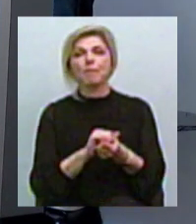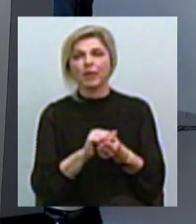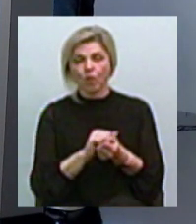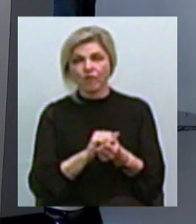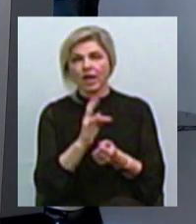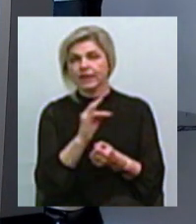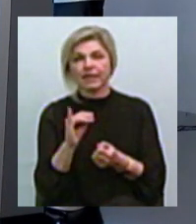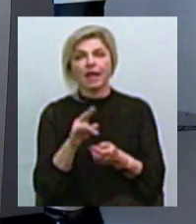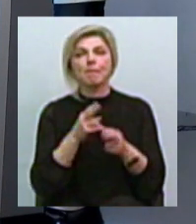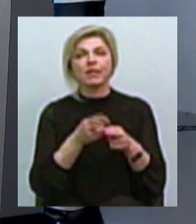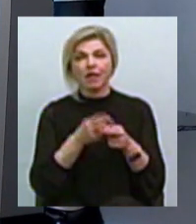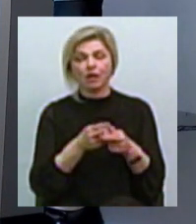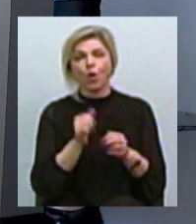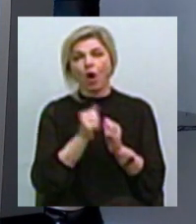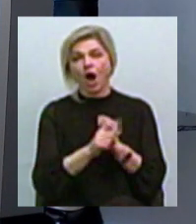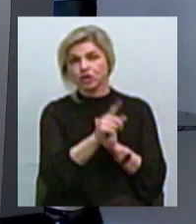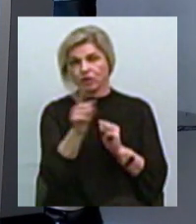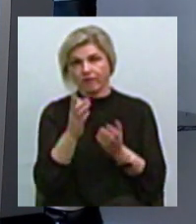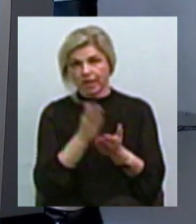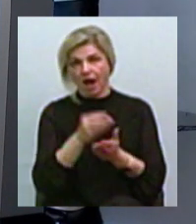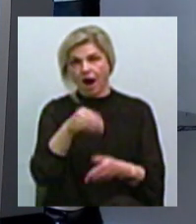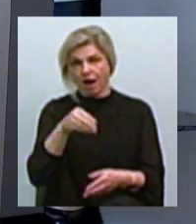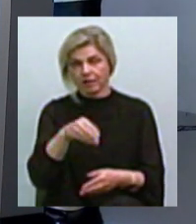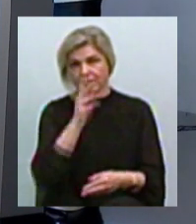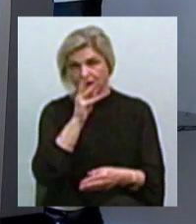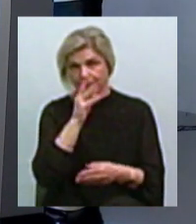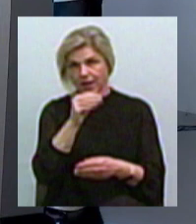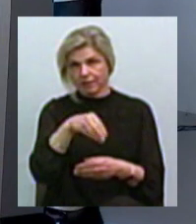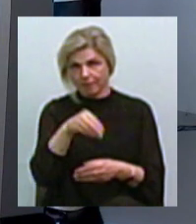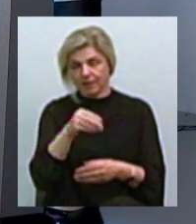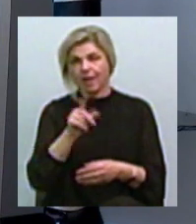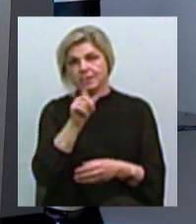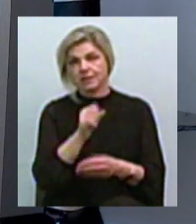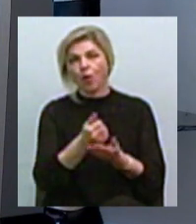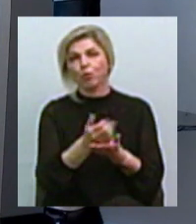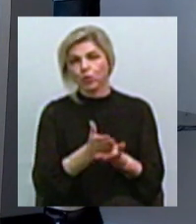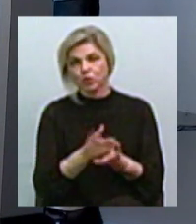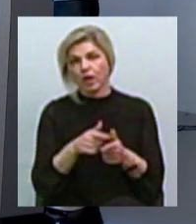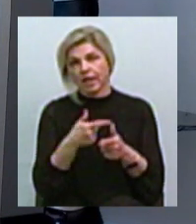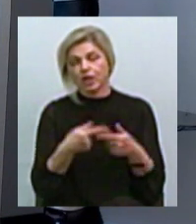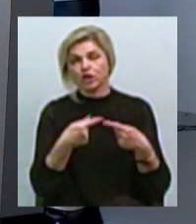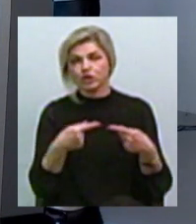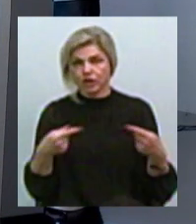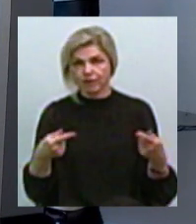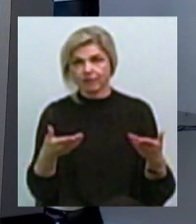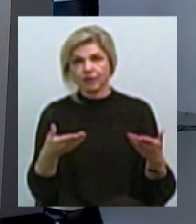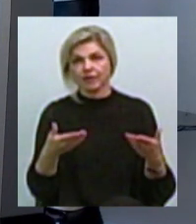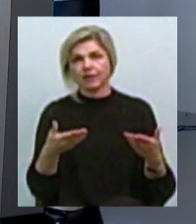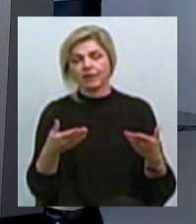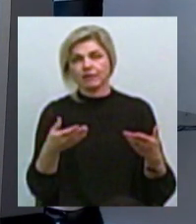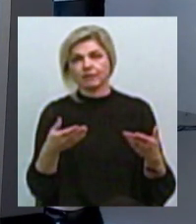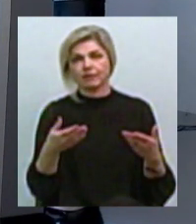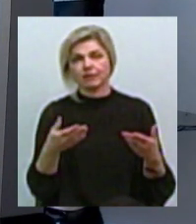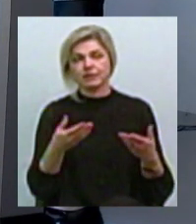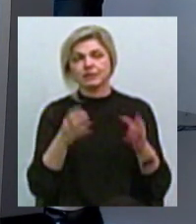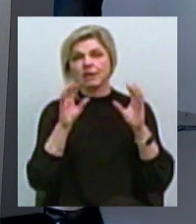металеві У кожного є картка, прийшла заробітня плата або плата за послуги Або інші цільові законні підкреслі